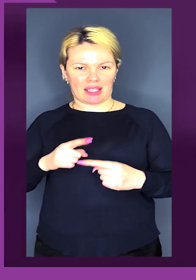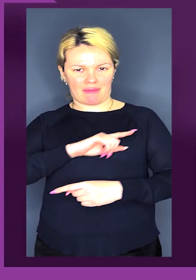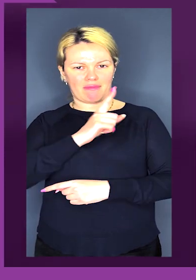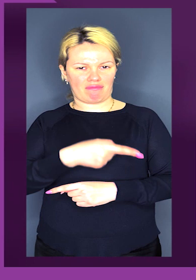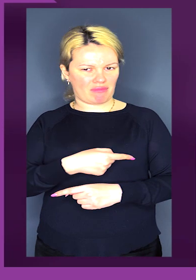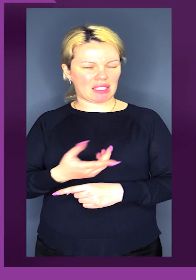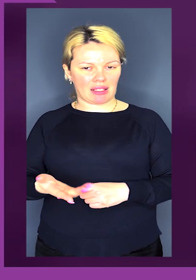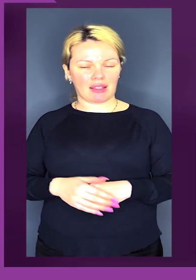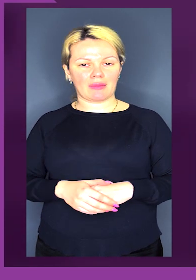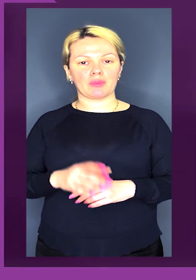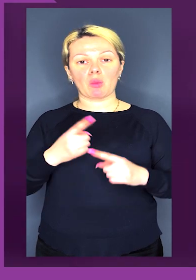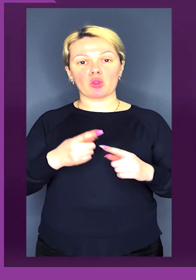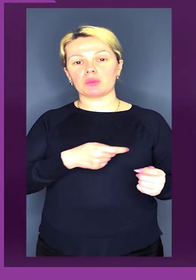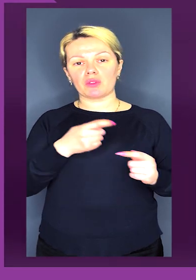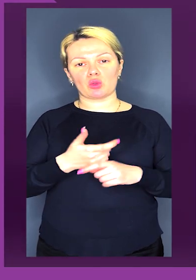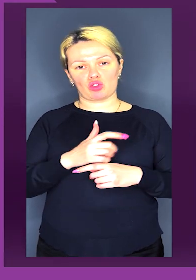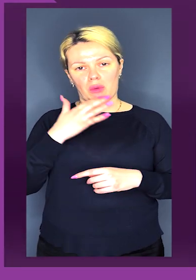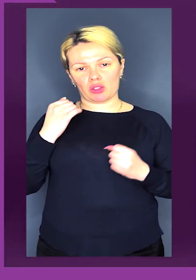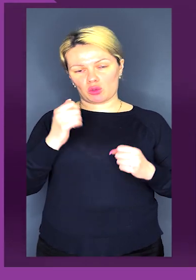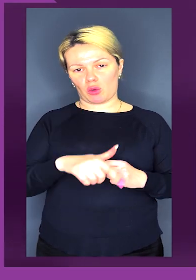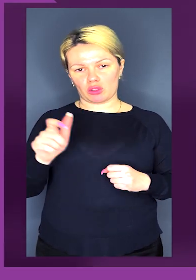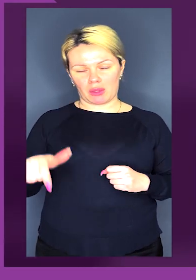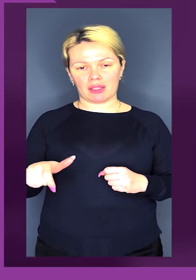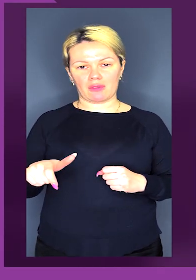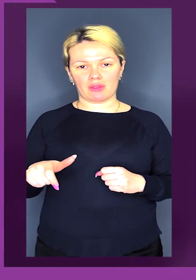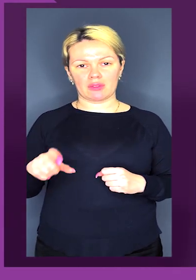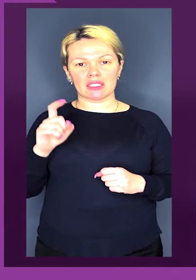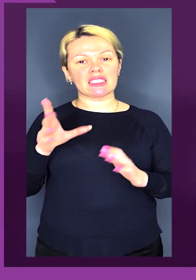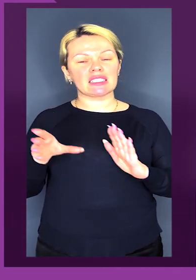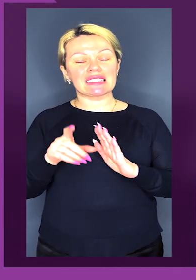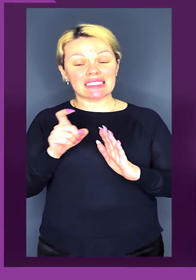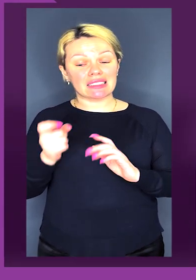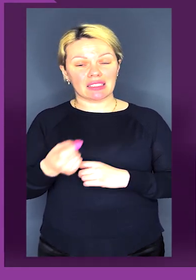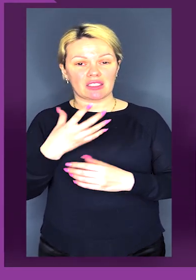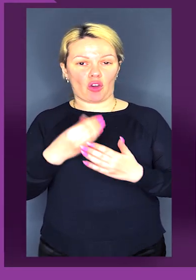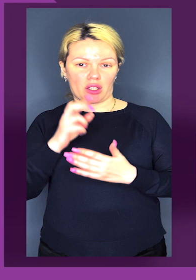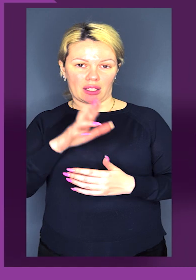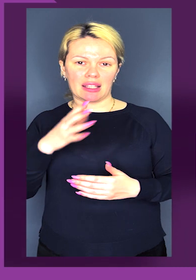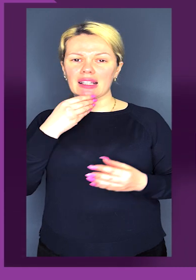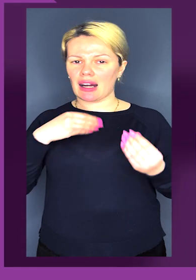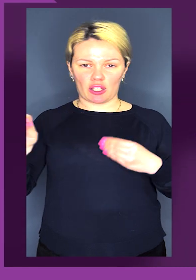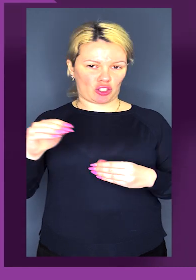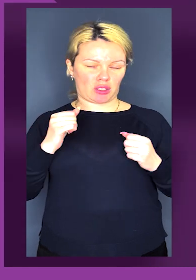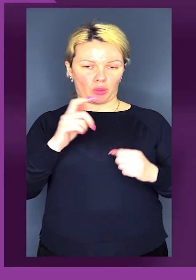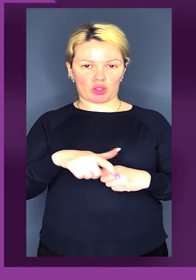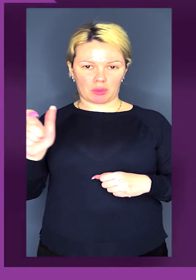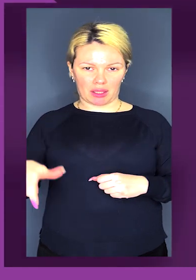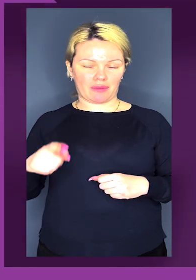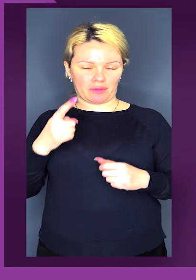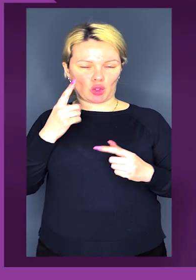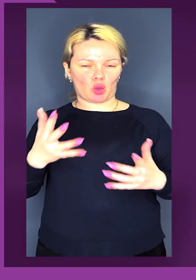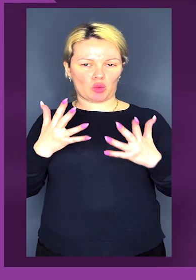зашкалює. Плюс вони привозять досить багато спортсменів з своєї країни. Найкращих спортсменів, зрозуміло.